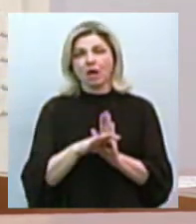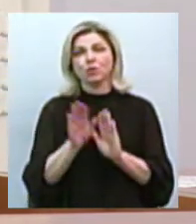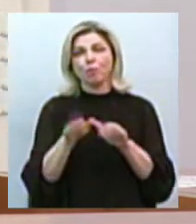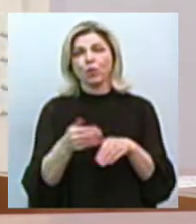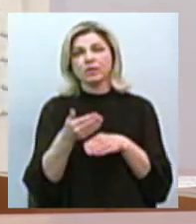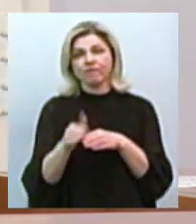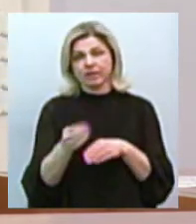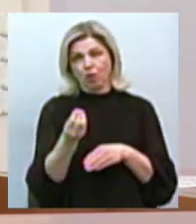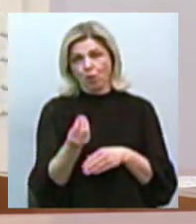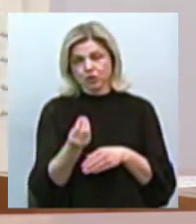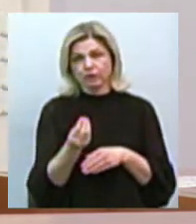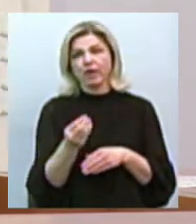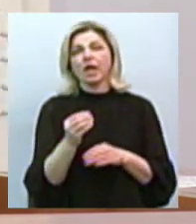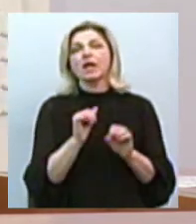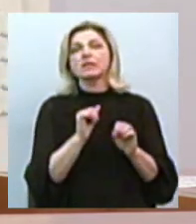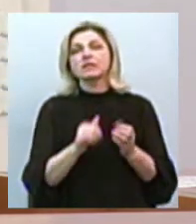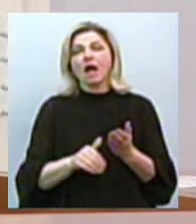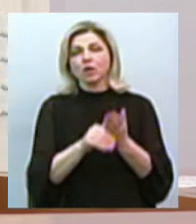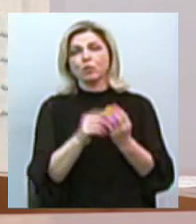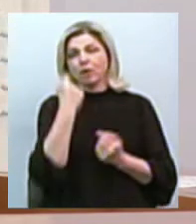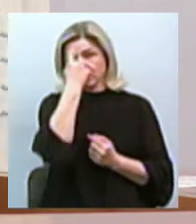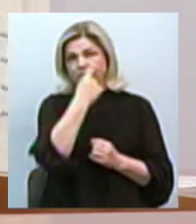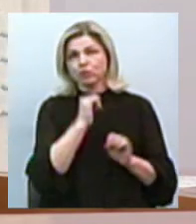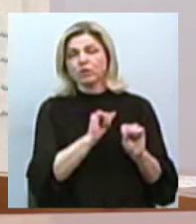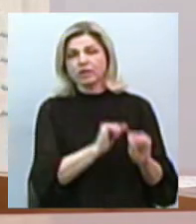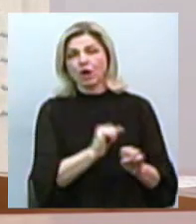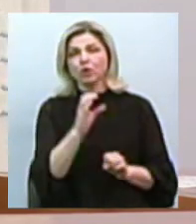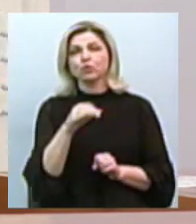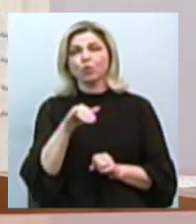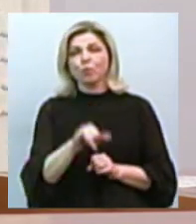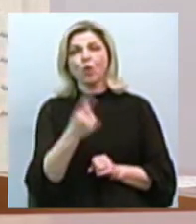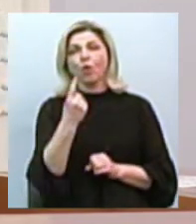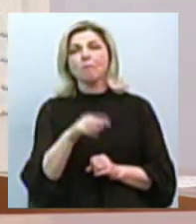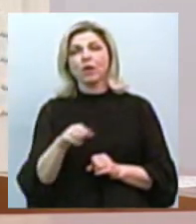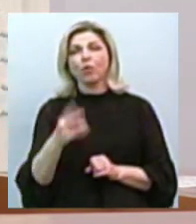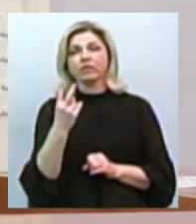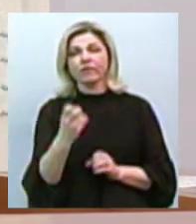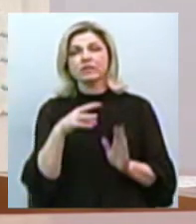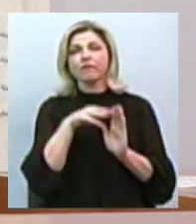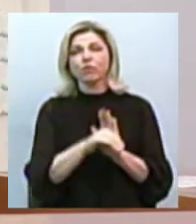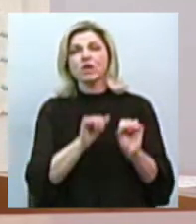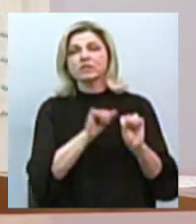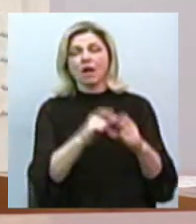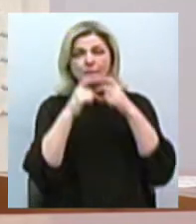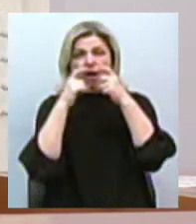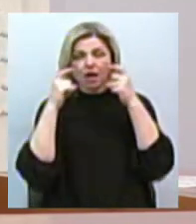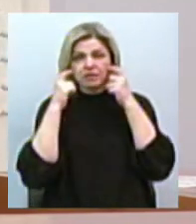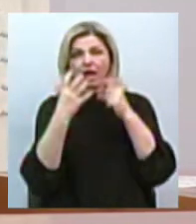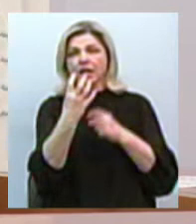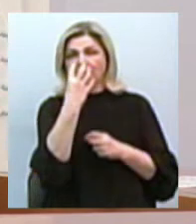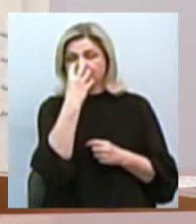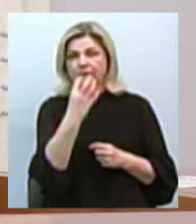виділення коштів. Засобів індивідуального захисту на суму 1 мільйон 200, куди входять захисні маски, респіратори,